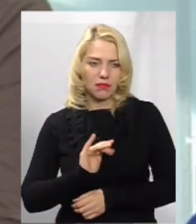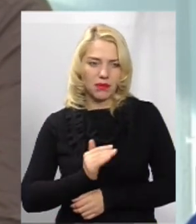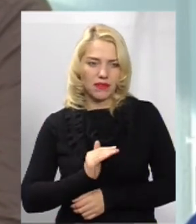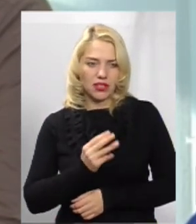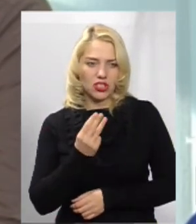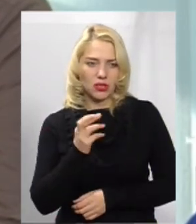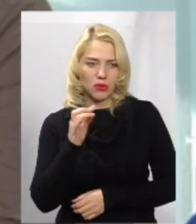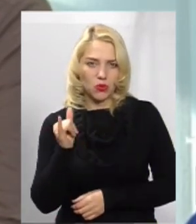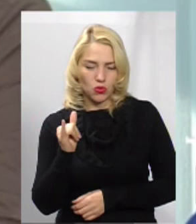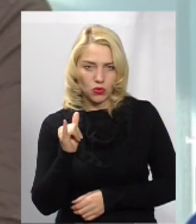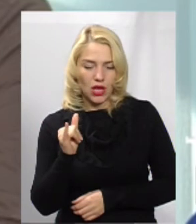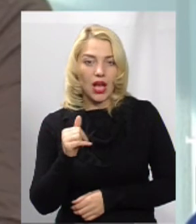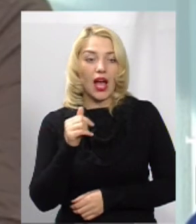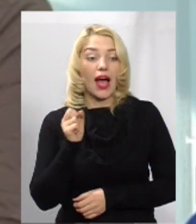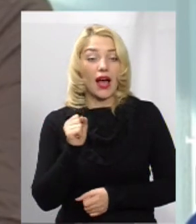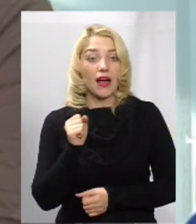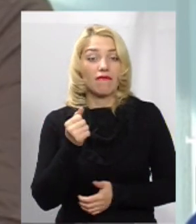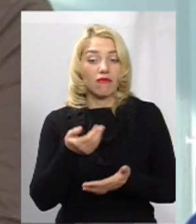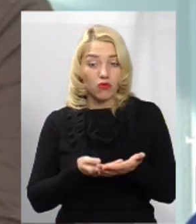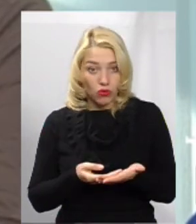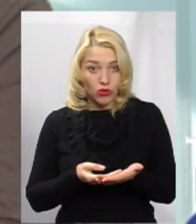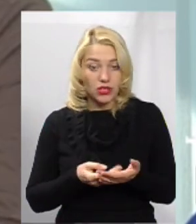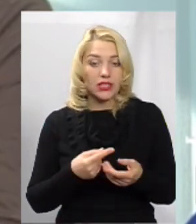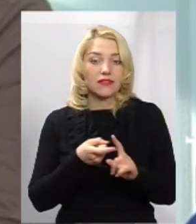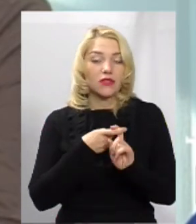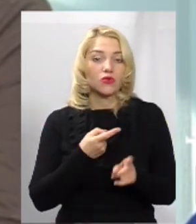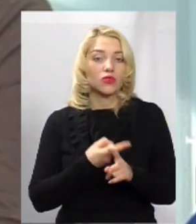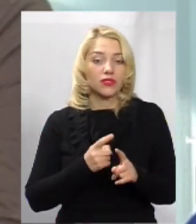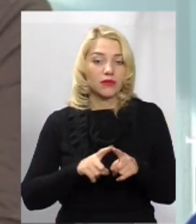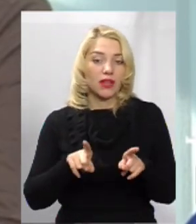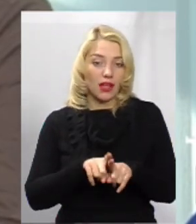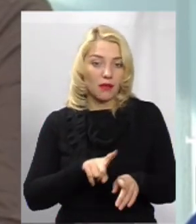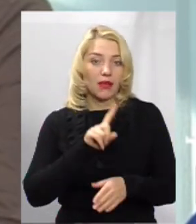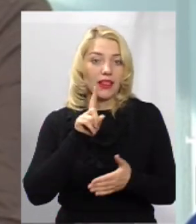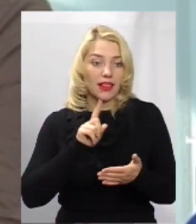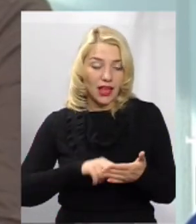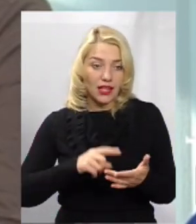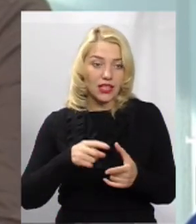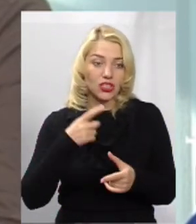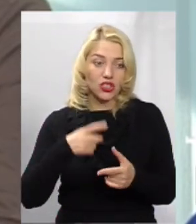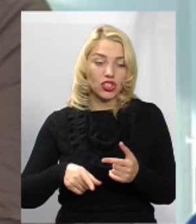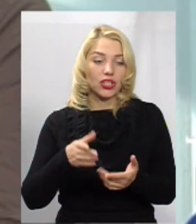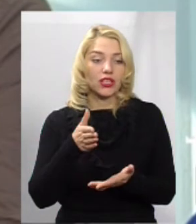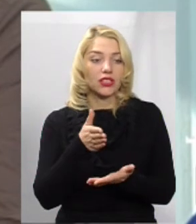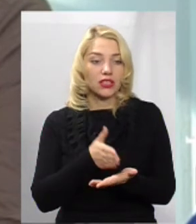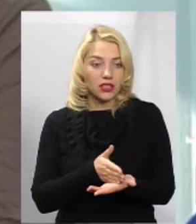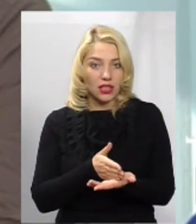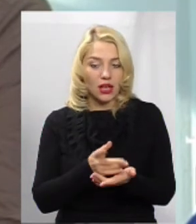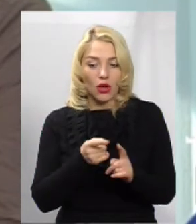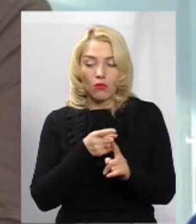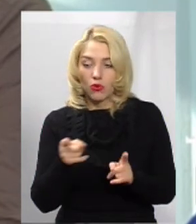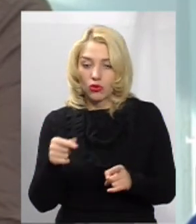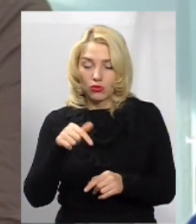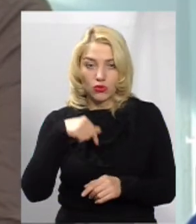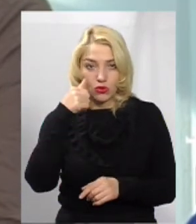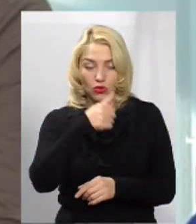ШБУ-56. В зв'язку з цим таке питання, чи є протягом цього року